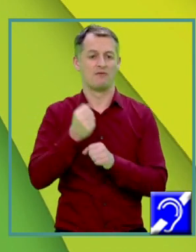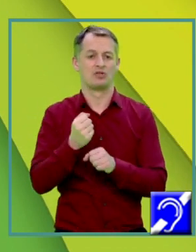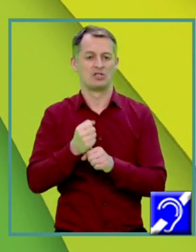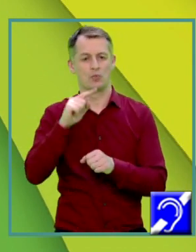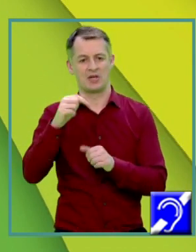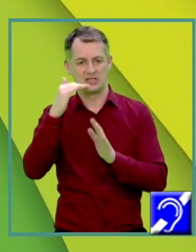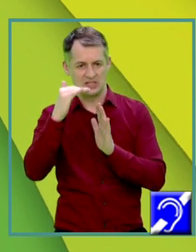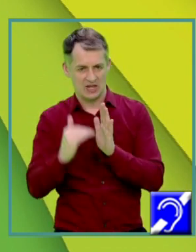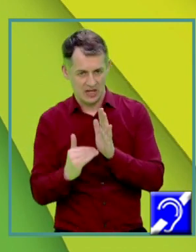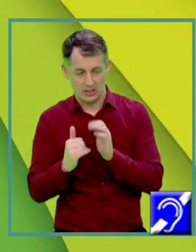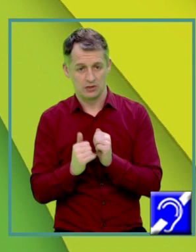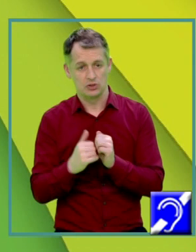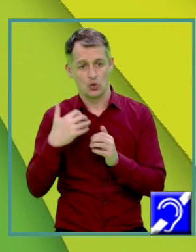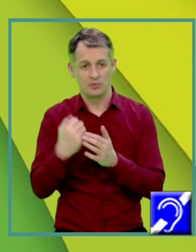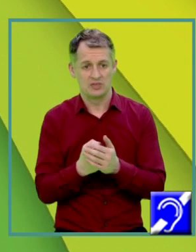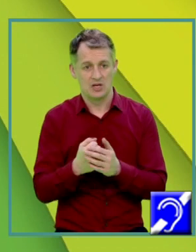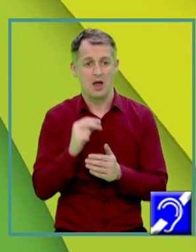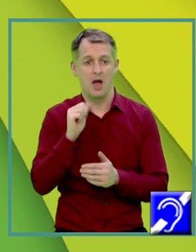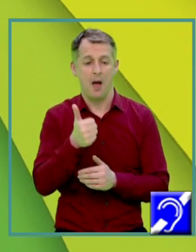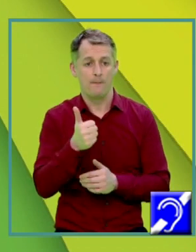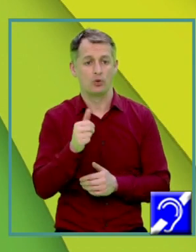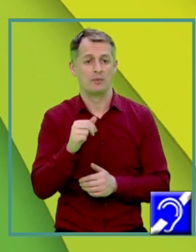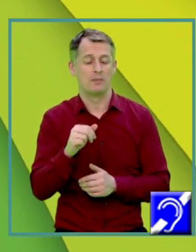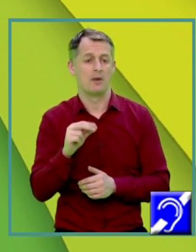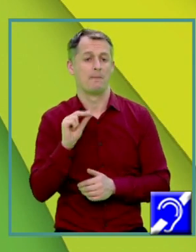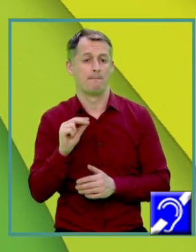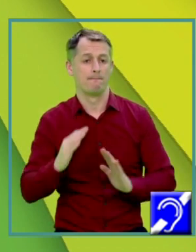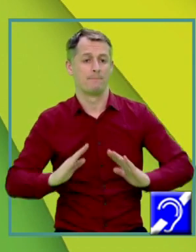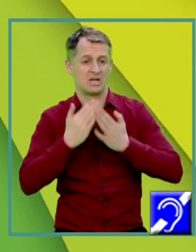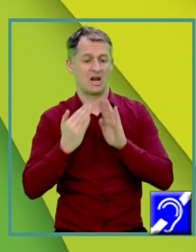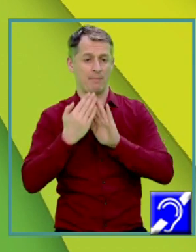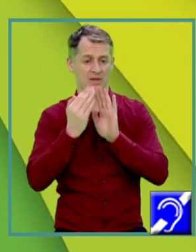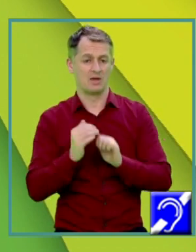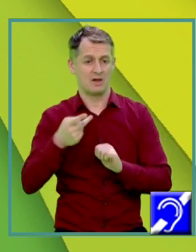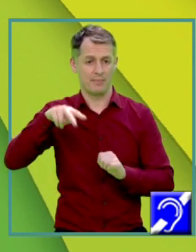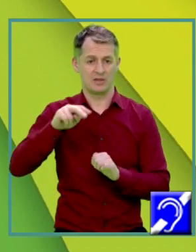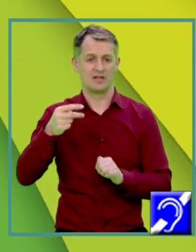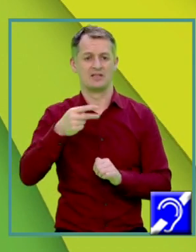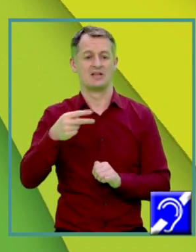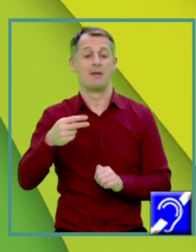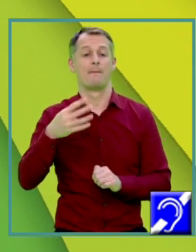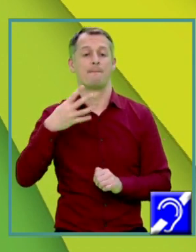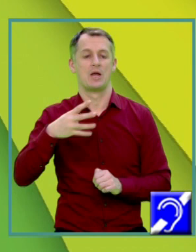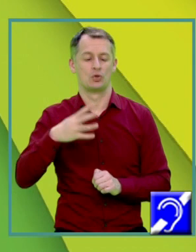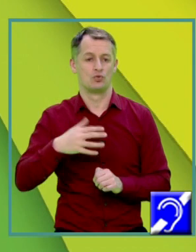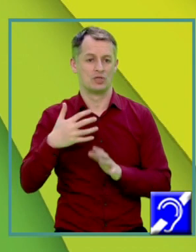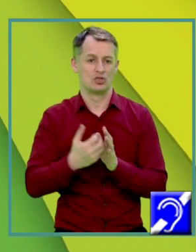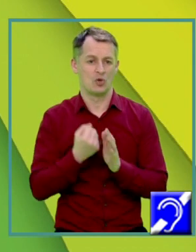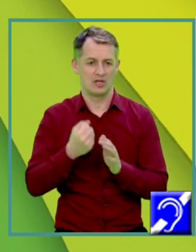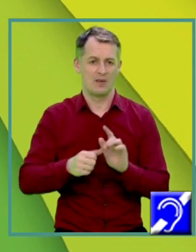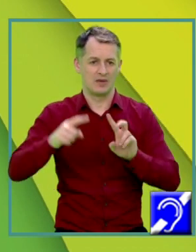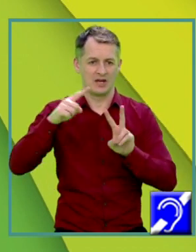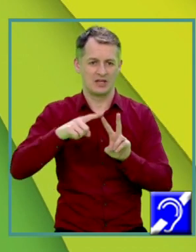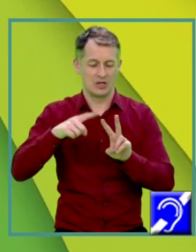și obținem că apotema piramidei la pătrat Este 400 Extragem radicalul Și obținem că